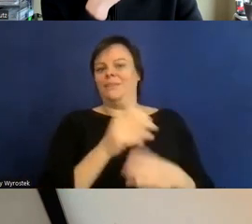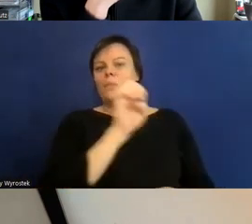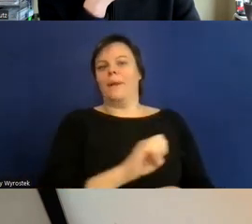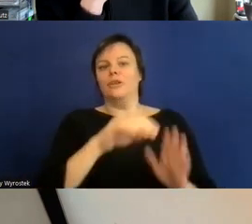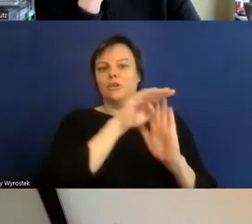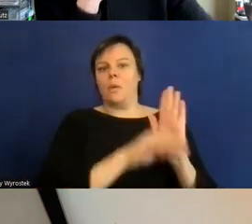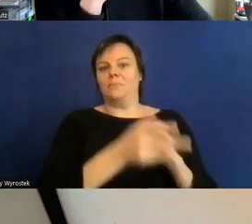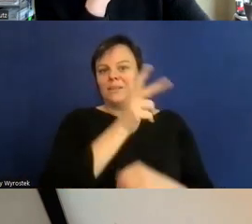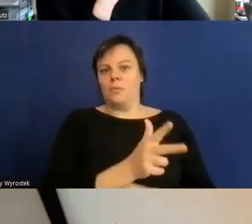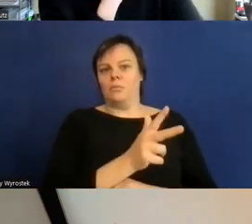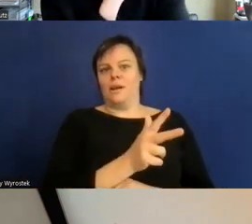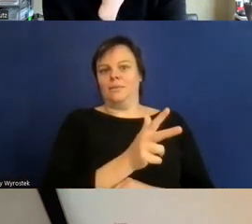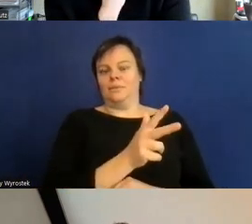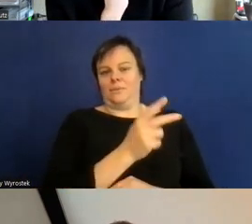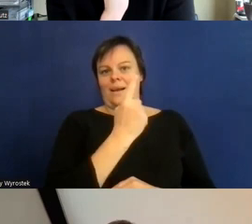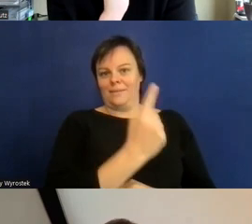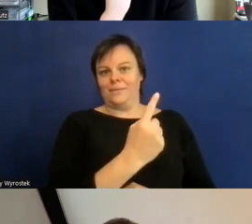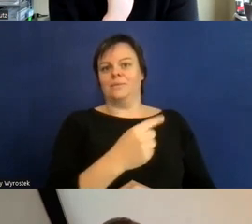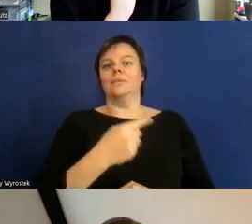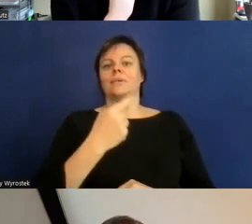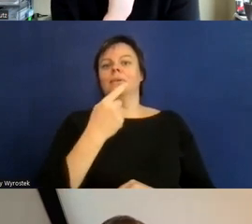eigene Informationsmaterialien zu haben